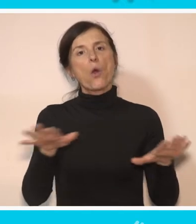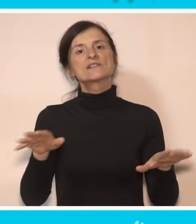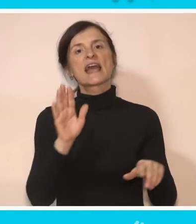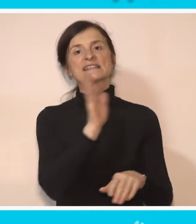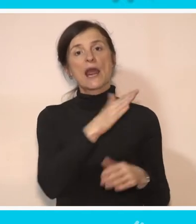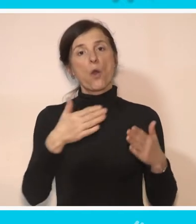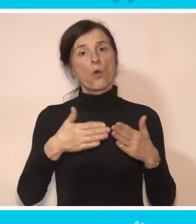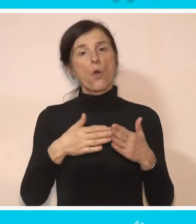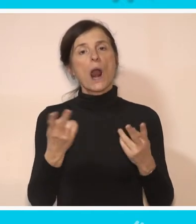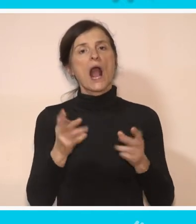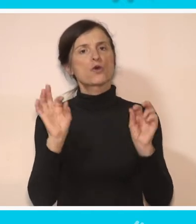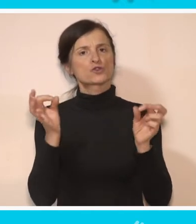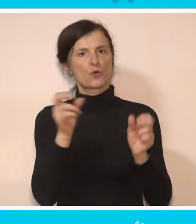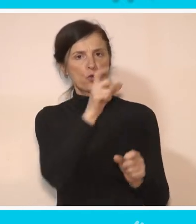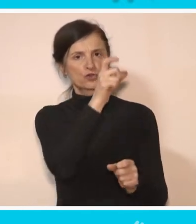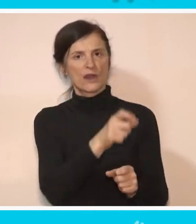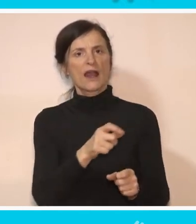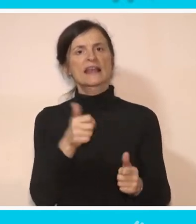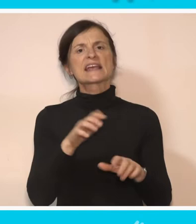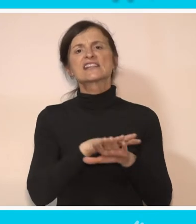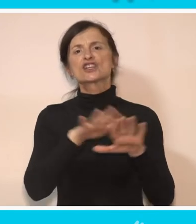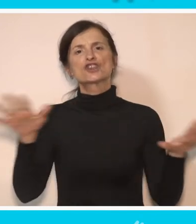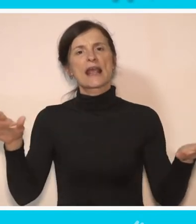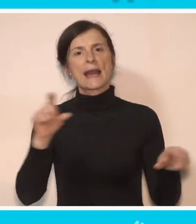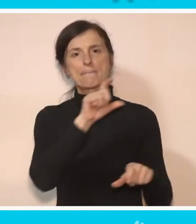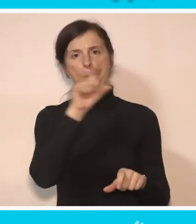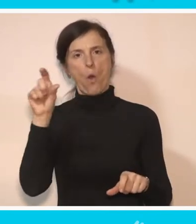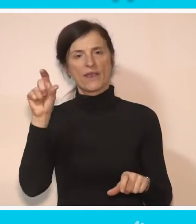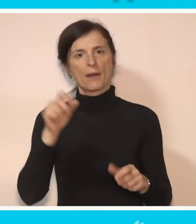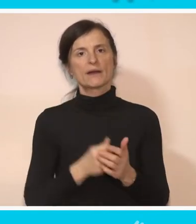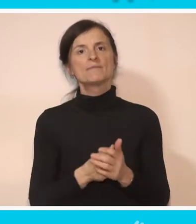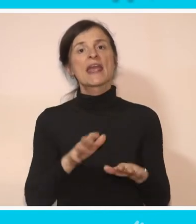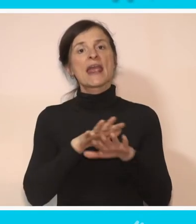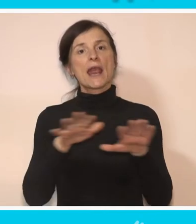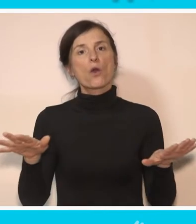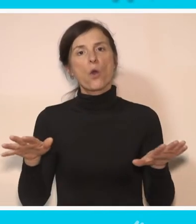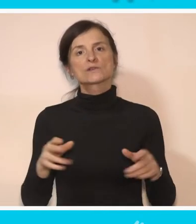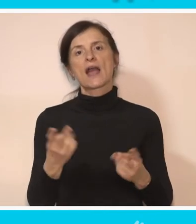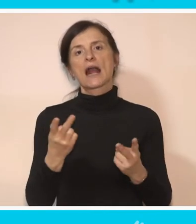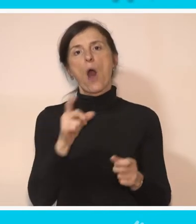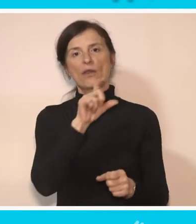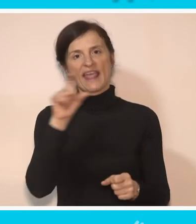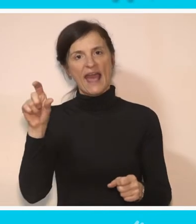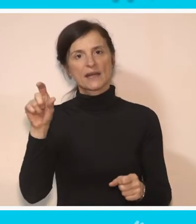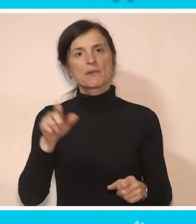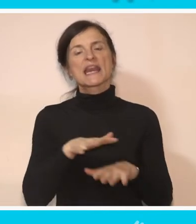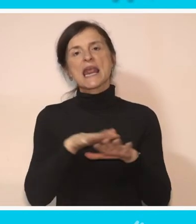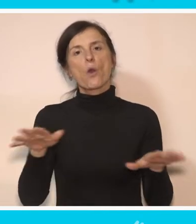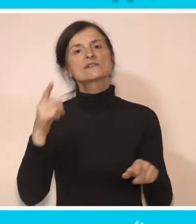inkluzija iz njenog ugla kao stručnjaka jeste širi pojam. Inkluzija, dakle, sam termin